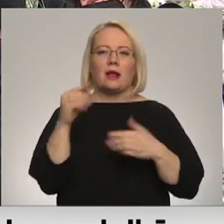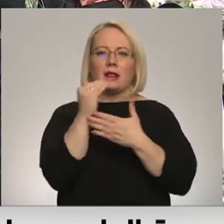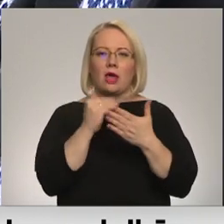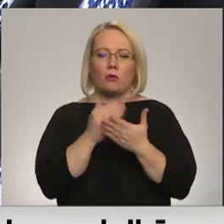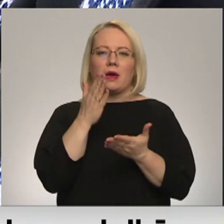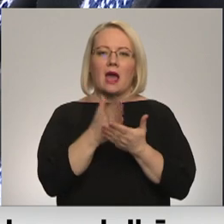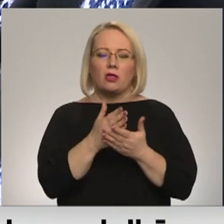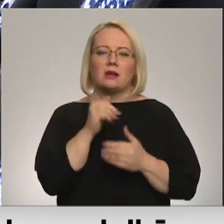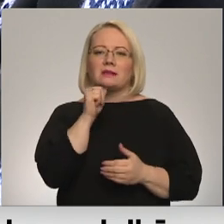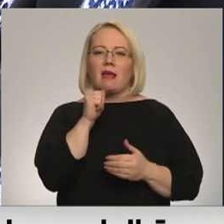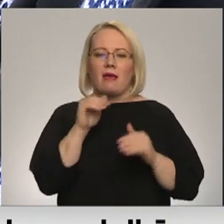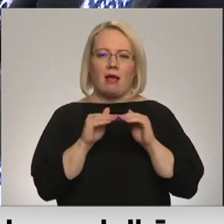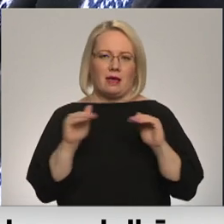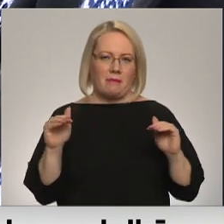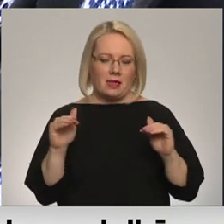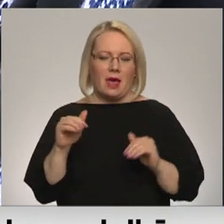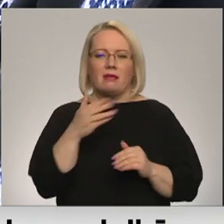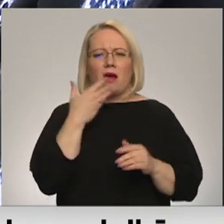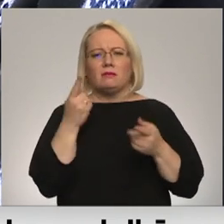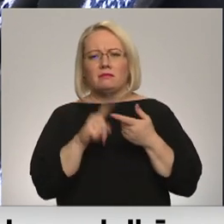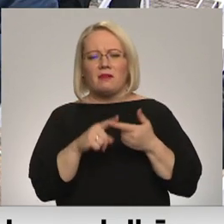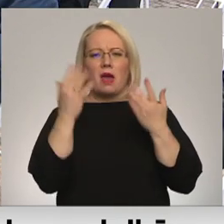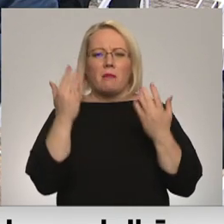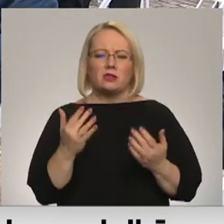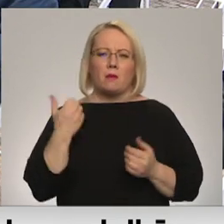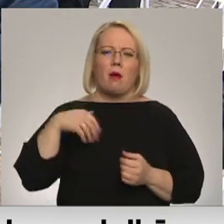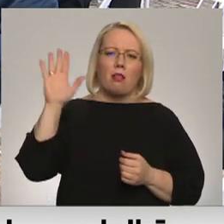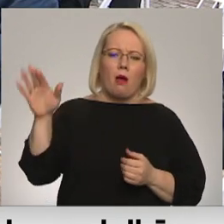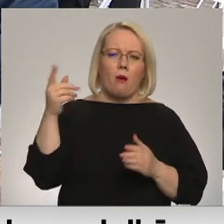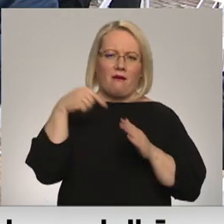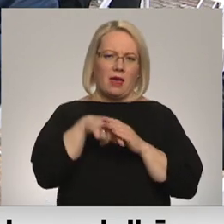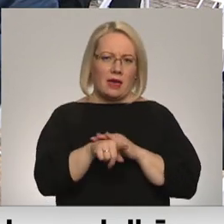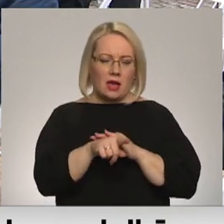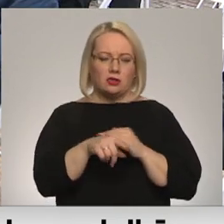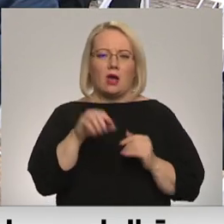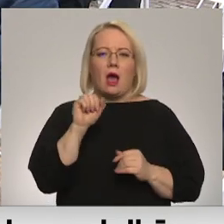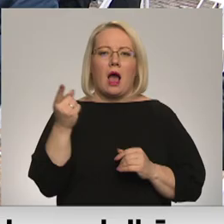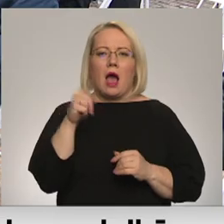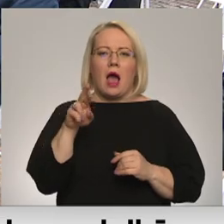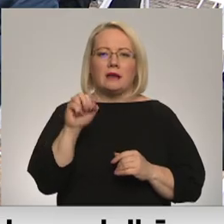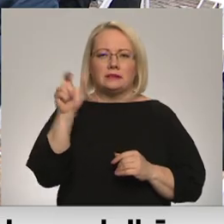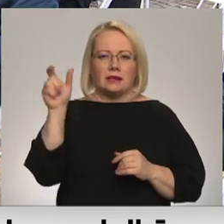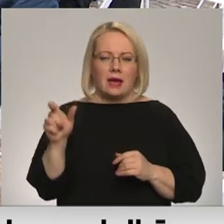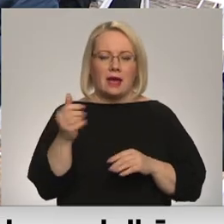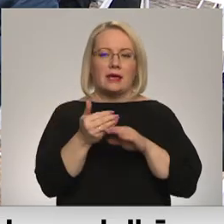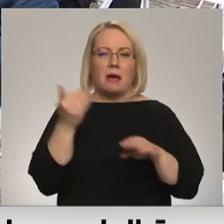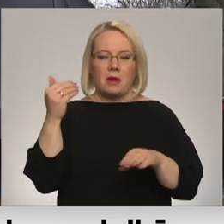jānotiek zaļajā režīmā, neatkarīgi no tā vai pasākums notiek ārā vai iekštāvotās. Leons astra par to iepriekš ticis informēts.